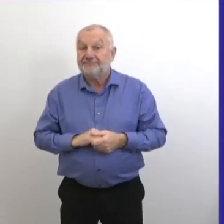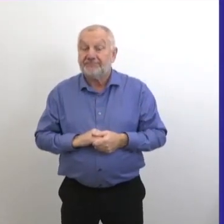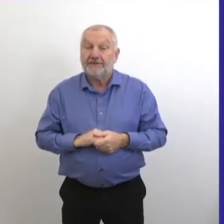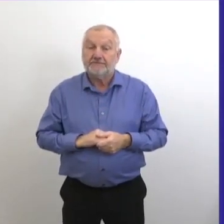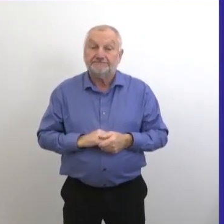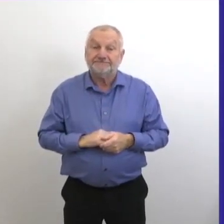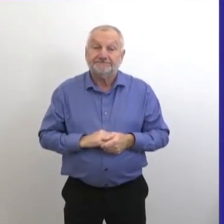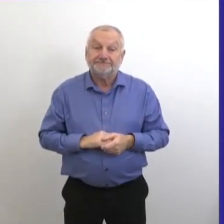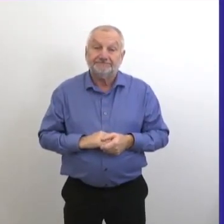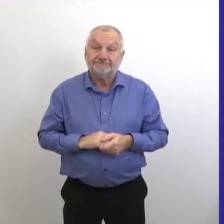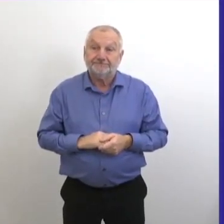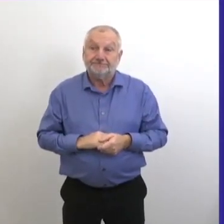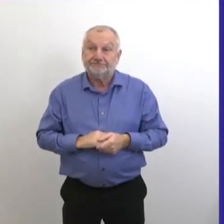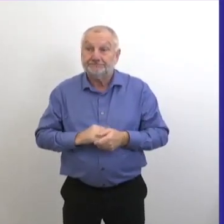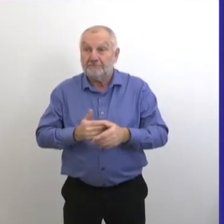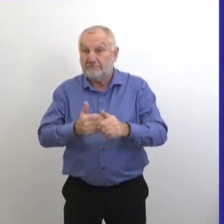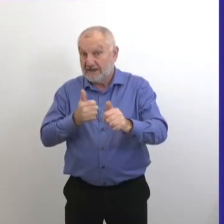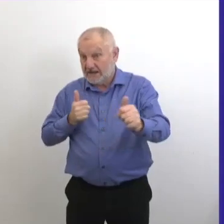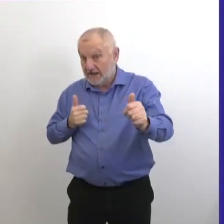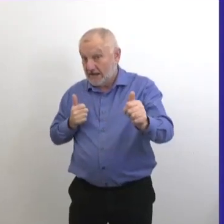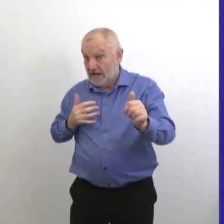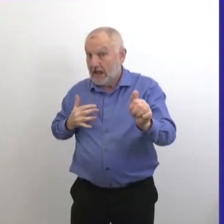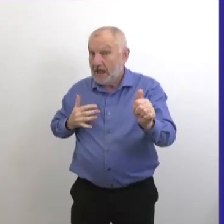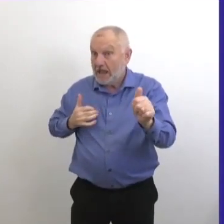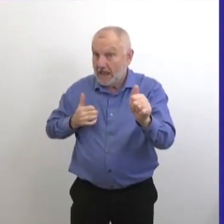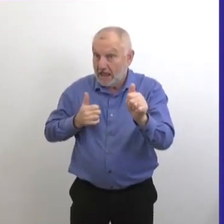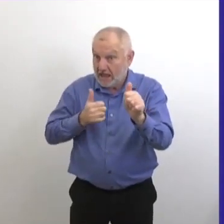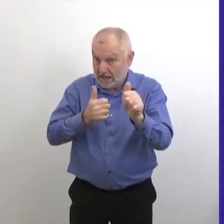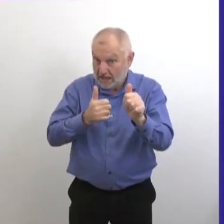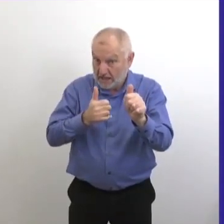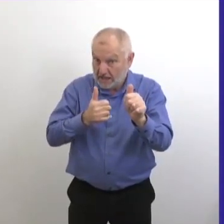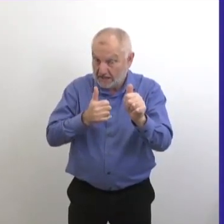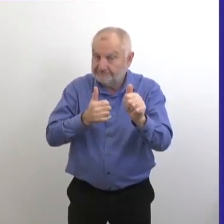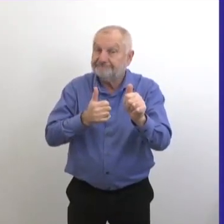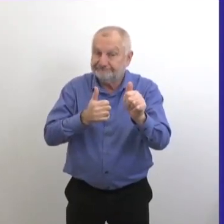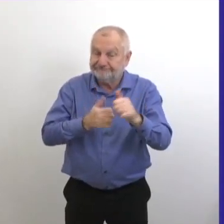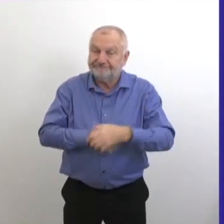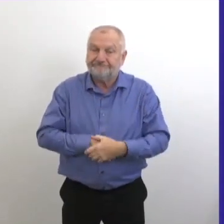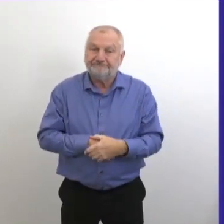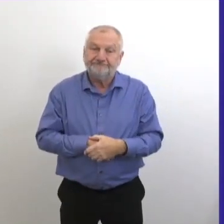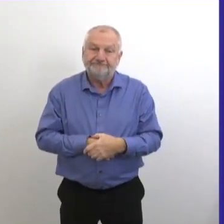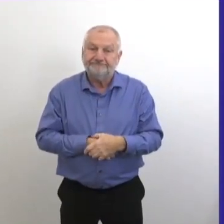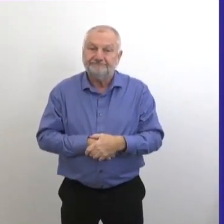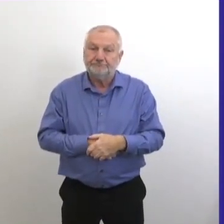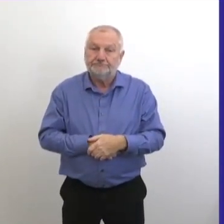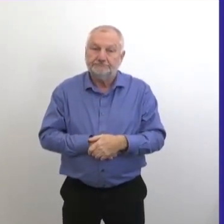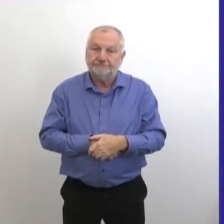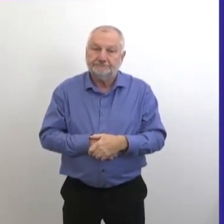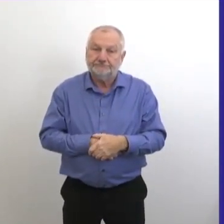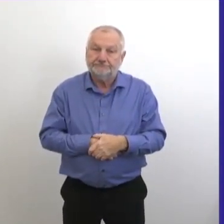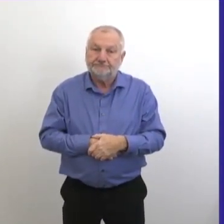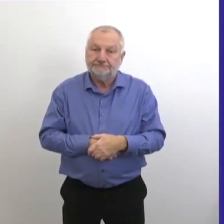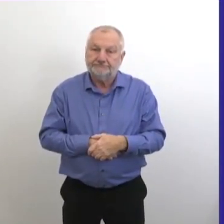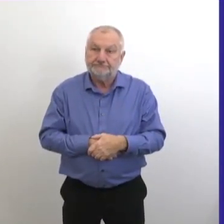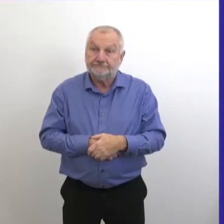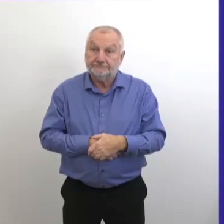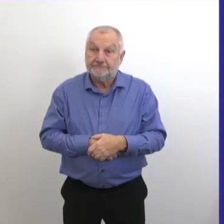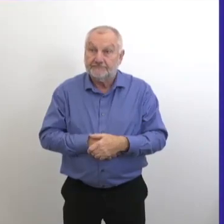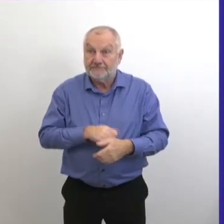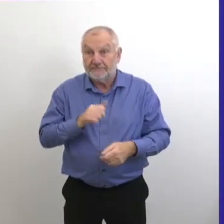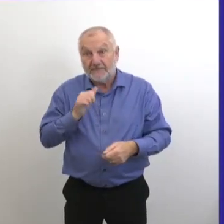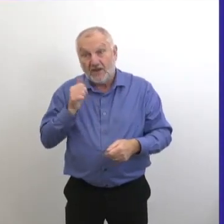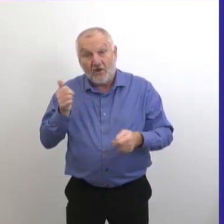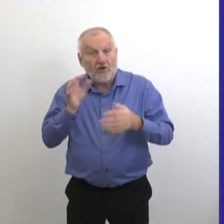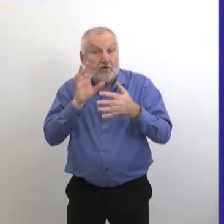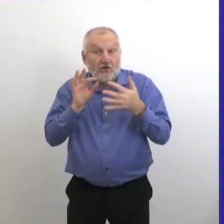Alors, nous avons des chiffres qui n'étaient pas exactement comme ça au début, mais comme je l'ai dit, on a maintenant pris soin de certains arriérés. Donc, on va continuer à trouver des